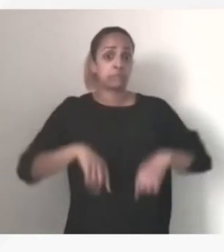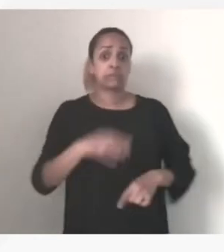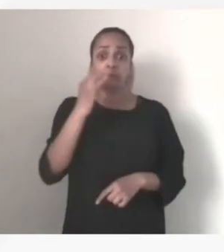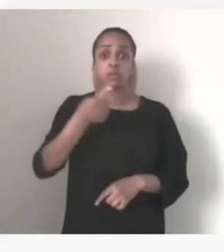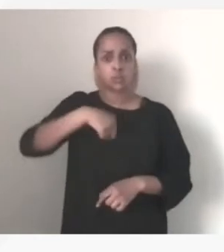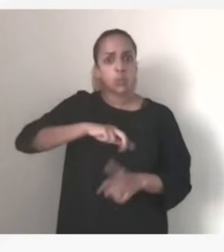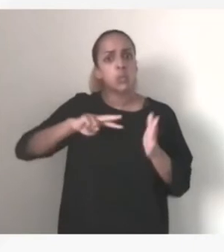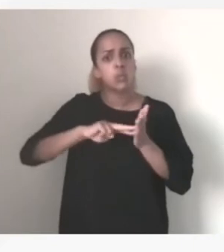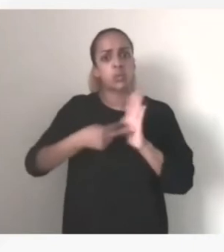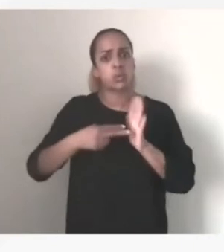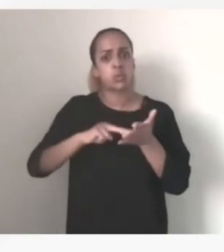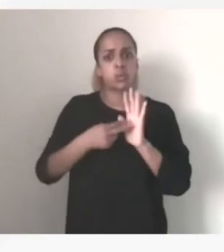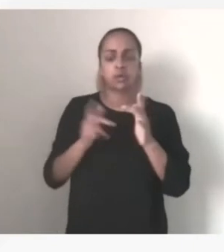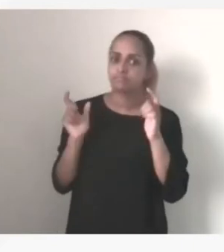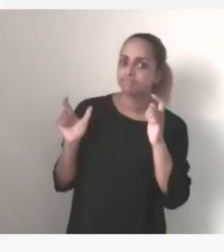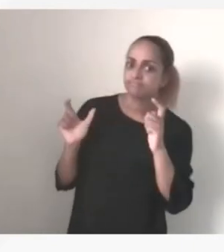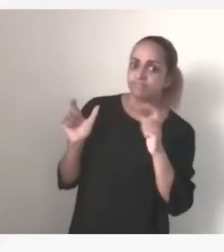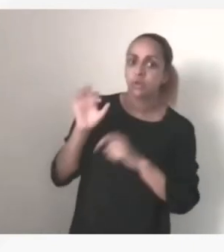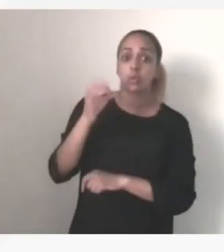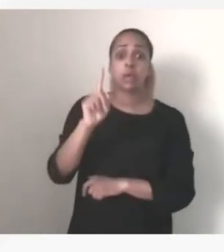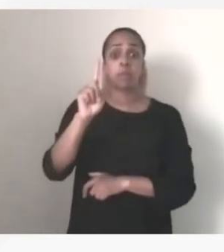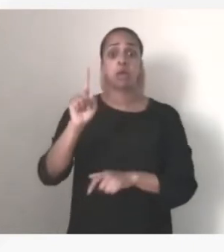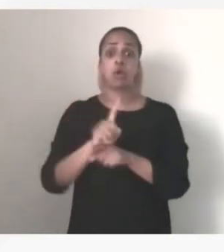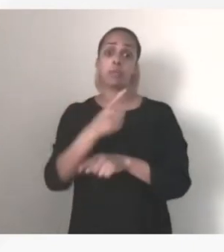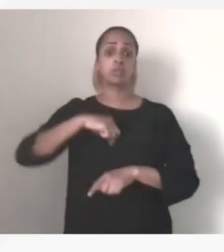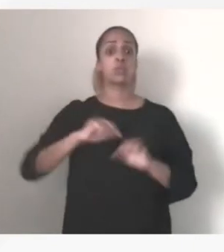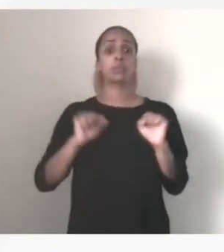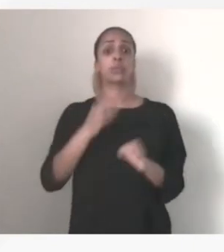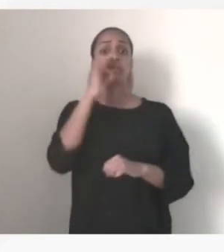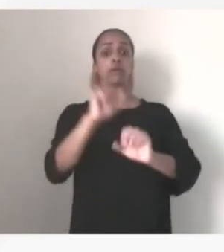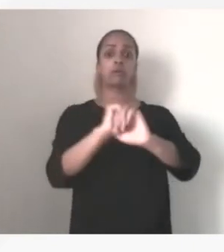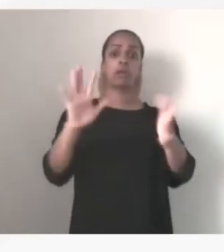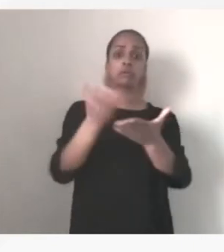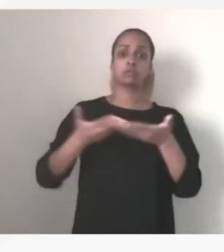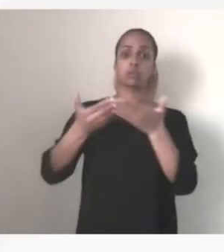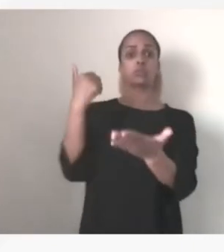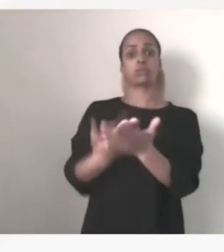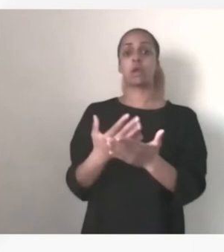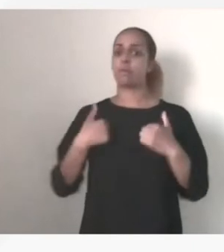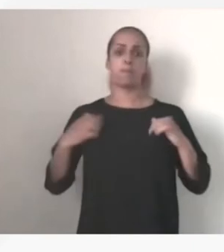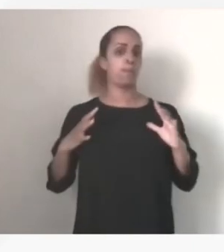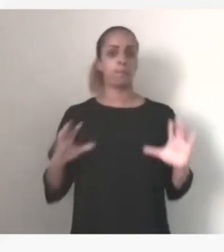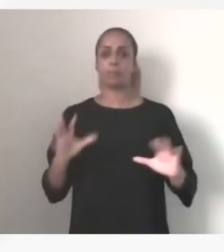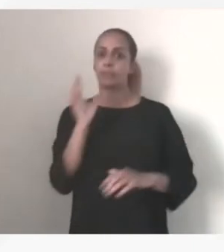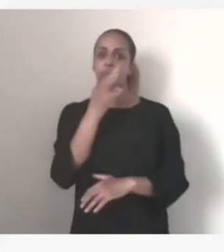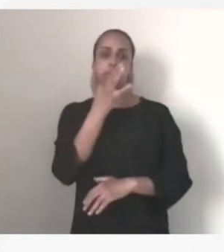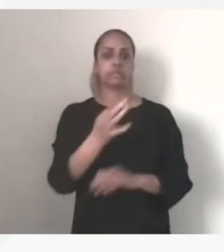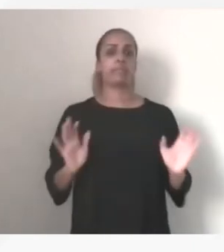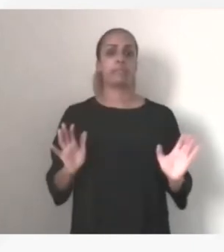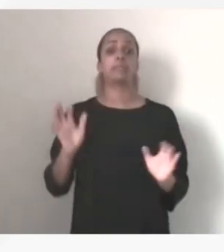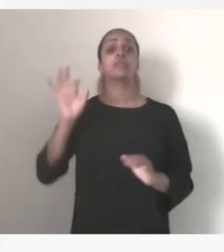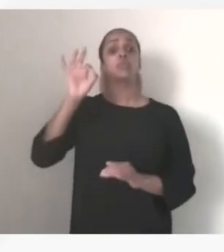à nous à confirmer ou à affirmer ce qui se passe dans ces théâtres d'opération. Maintenant, clairement, les infrastructures satellitaires, on le sait,